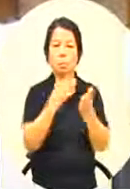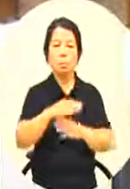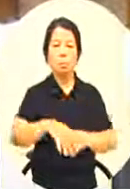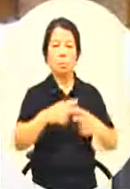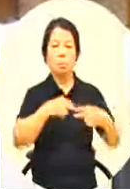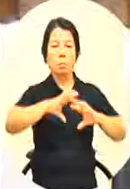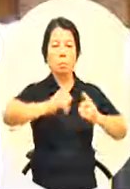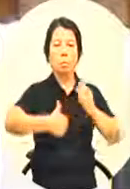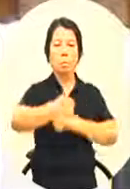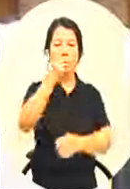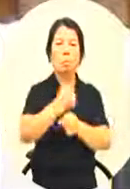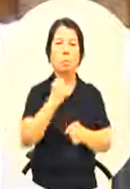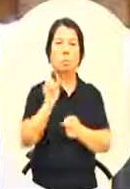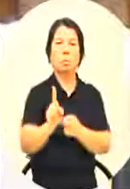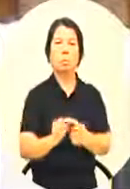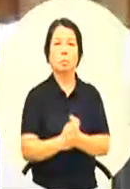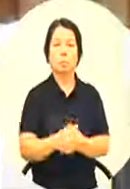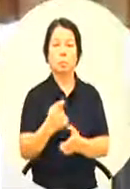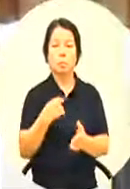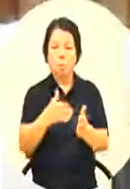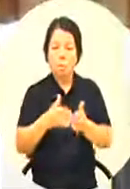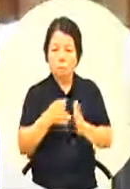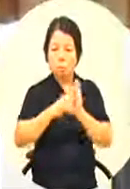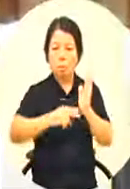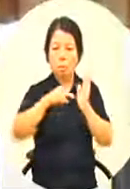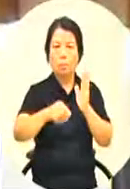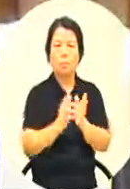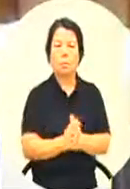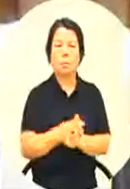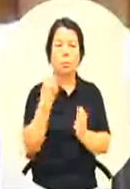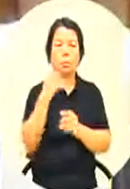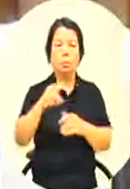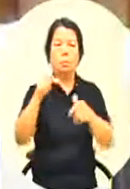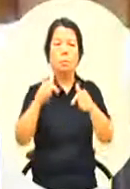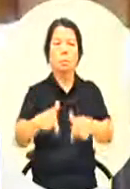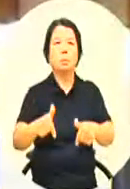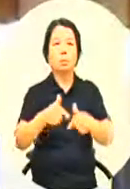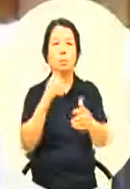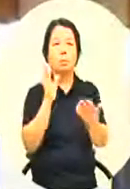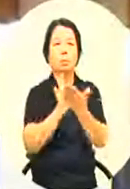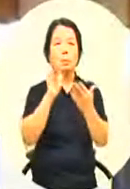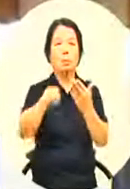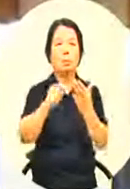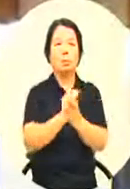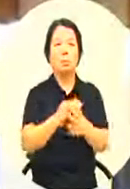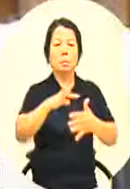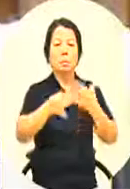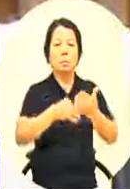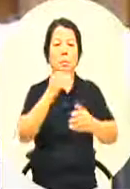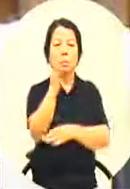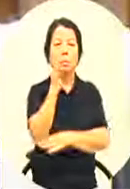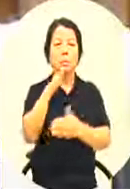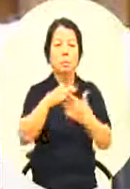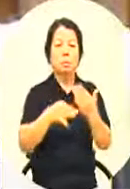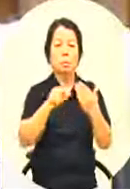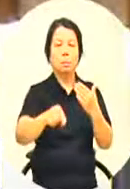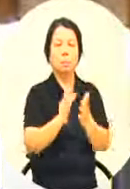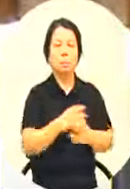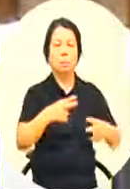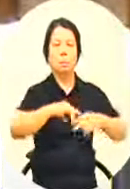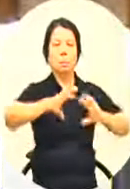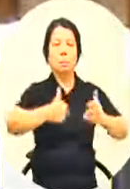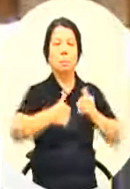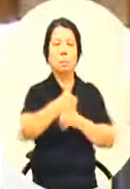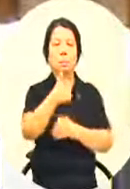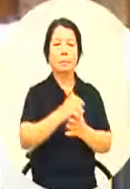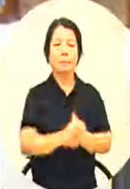什么那我想我还是具体来说一下,什么是新南向好了其实新南向政策是蔡英文总统他在面对所